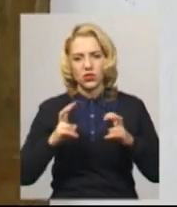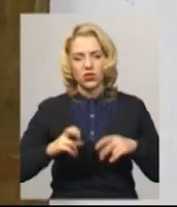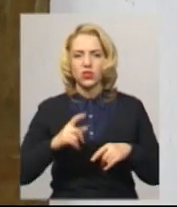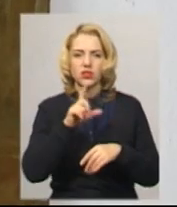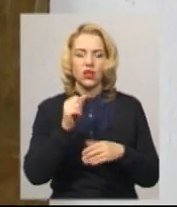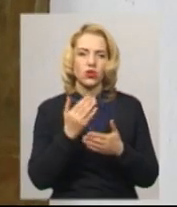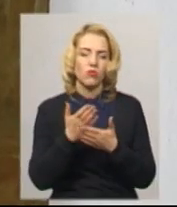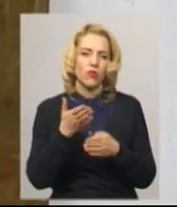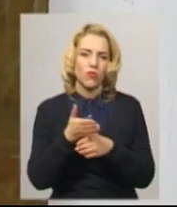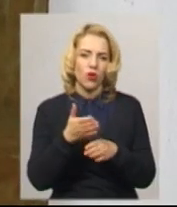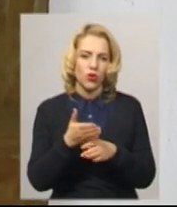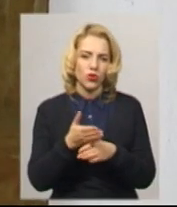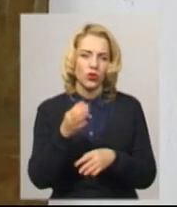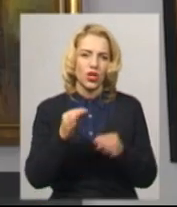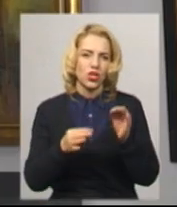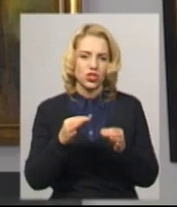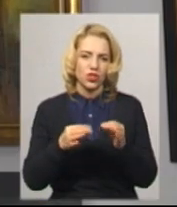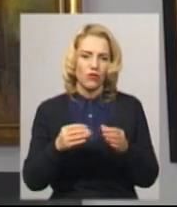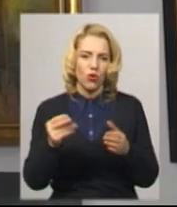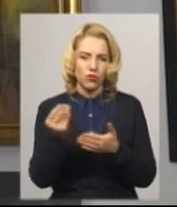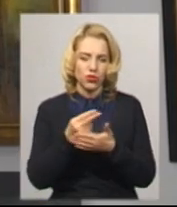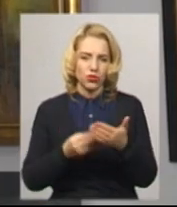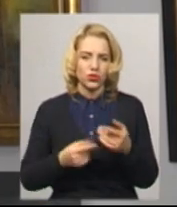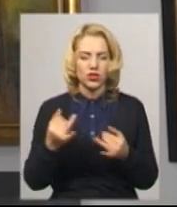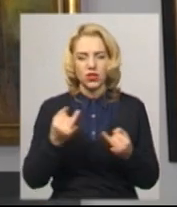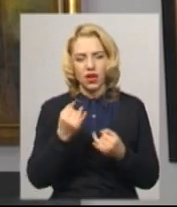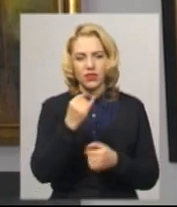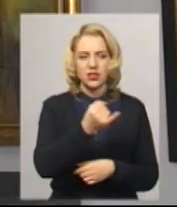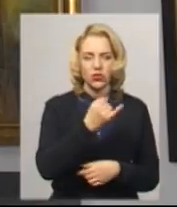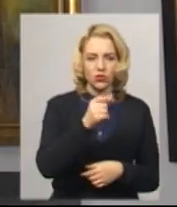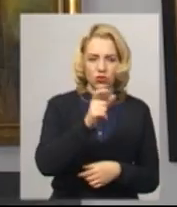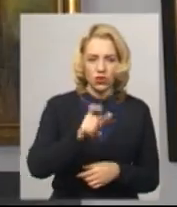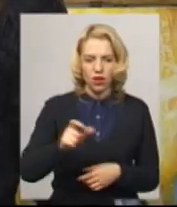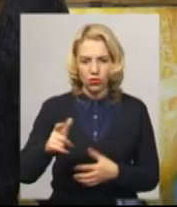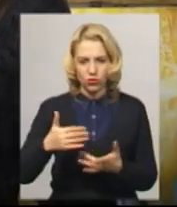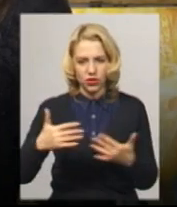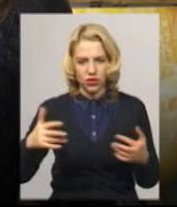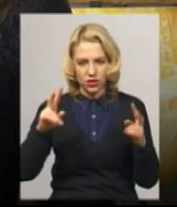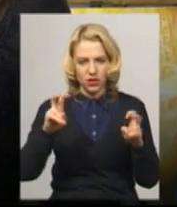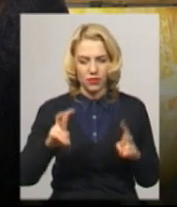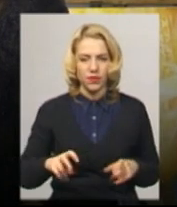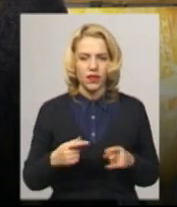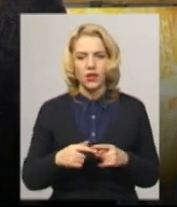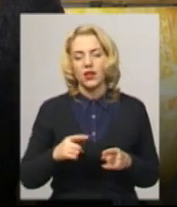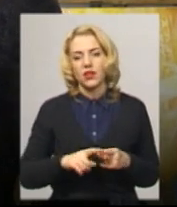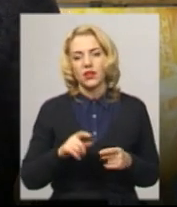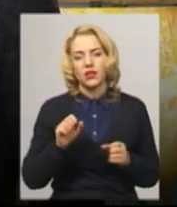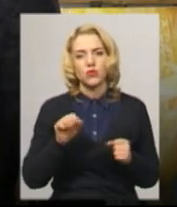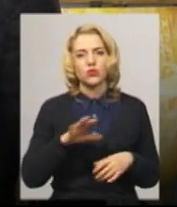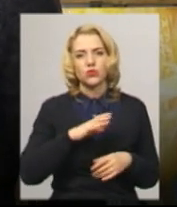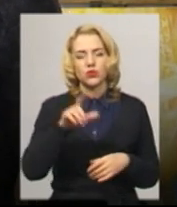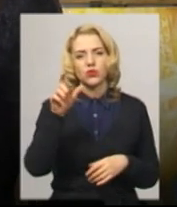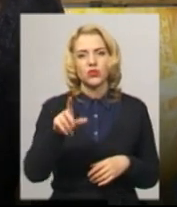Цікавлять Олександра Антонюка люди, відносини між ними історію. В основному це можуть бути якісь відомі постаті з історії, це можуть бути